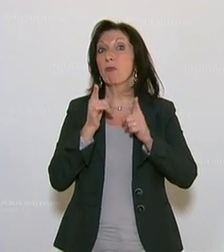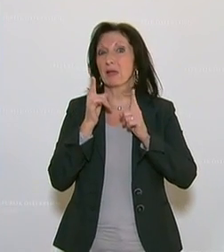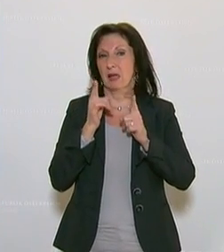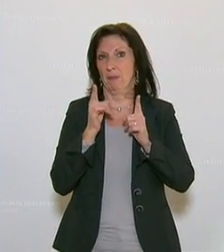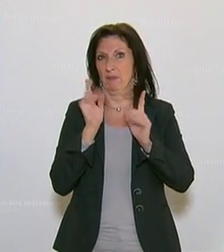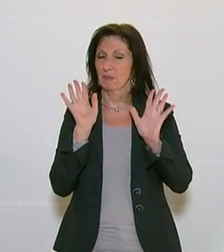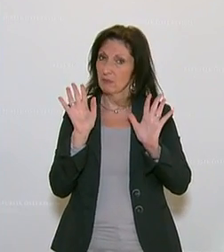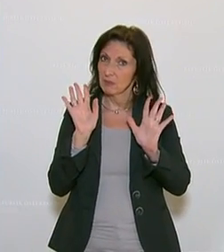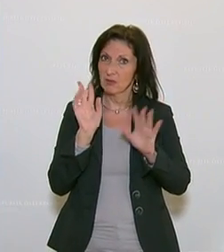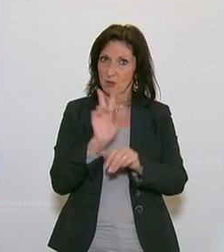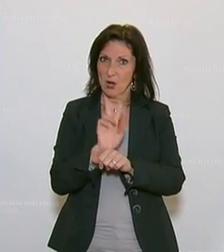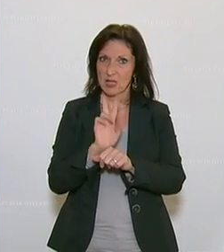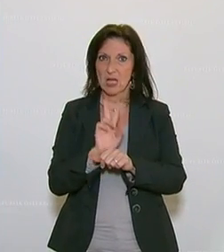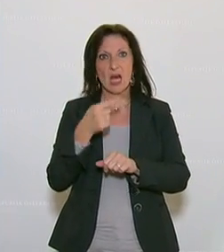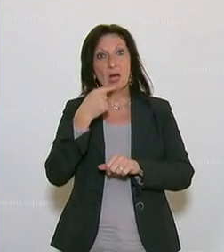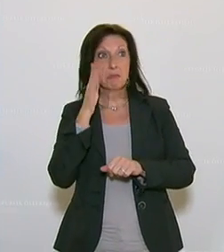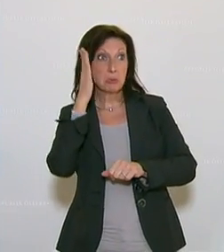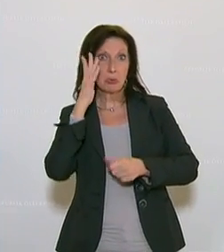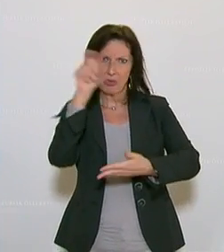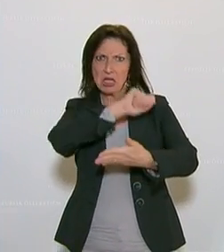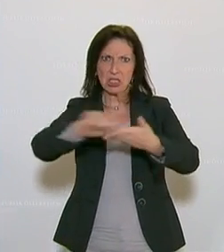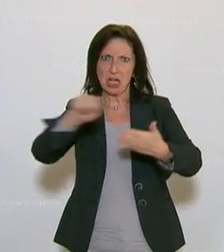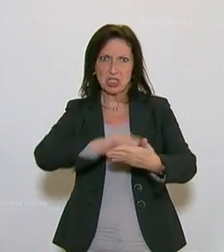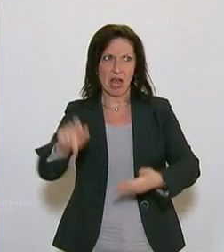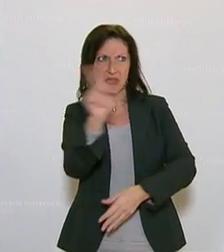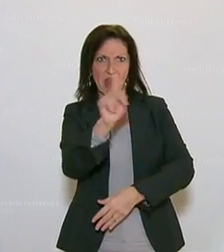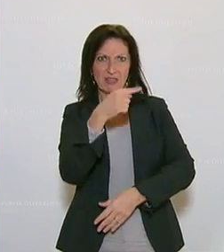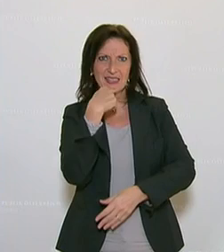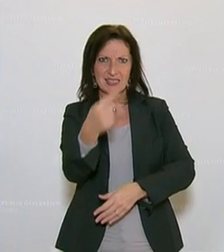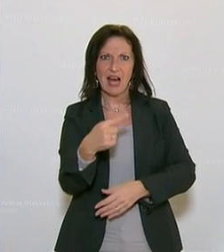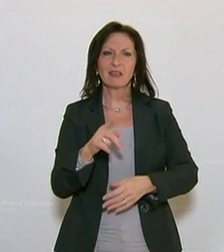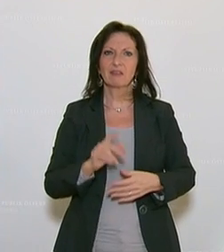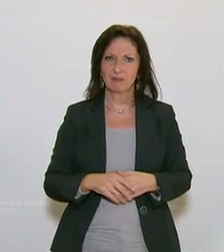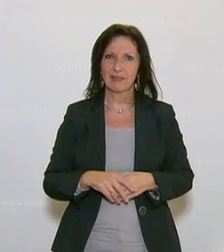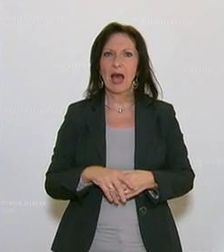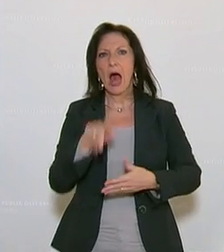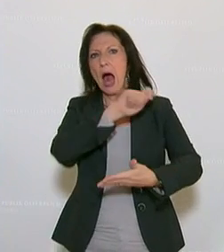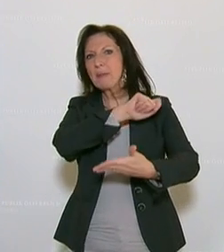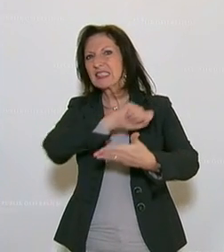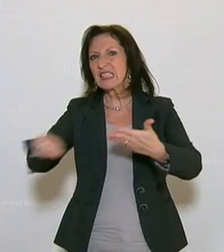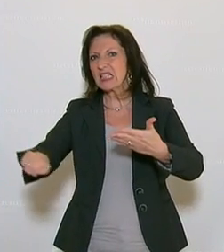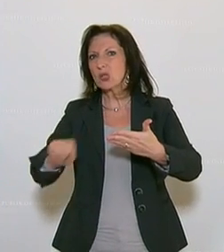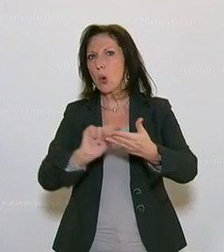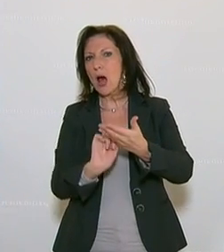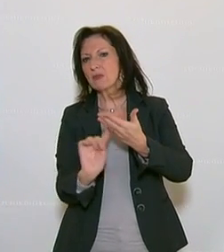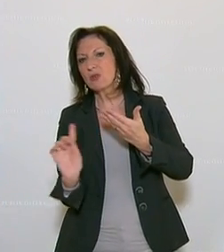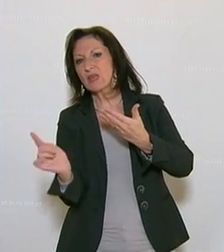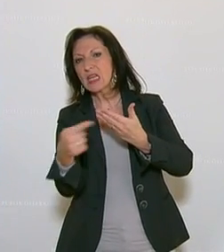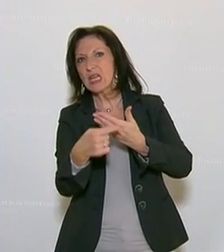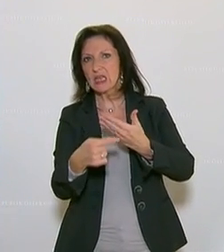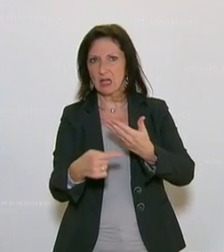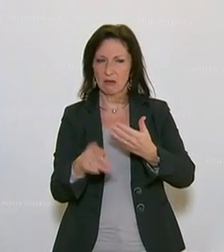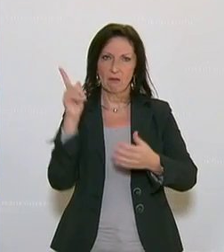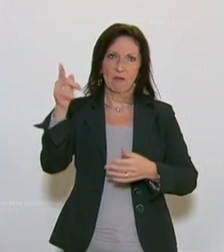Für eine Zensur bin ich nicht zu haben. Eine Hintertür, durch die eine Zensur durch Algorithmen gesetzt von